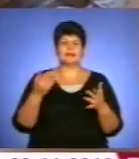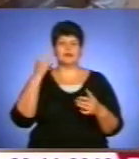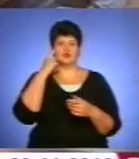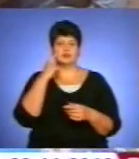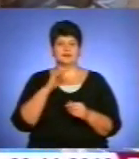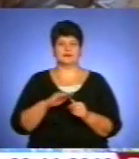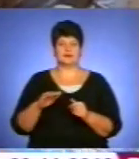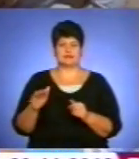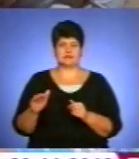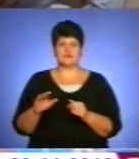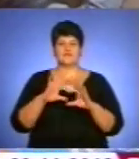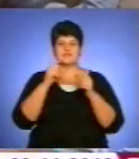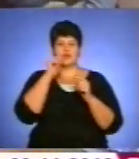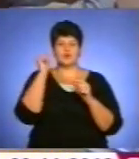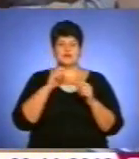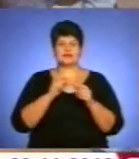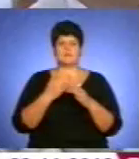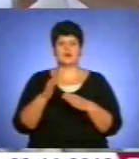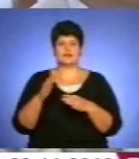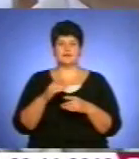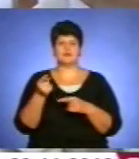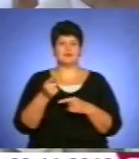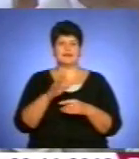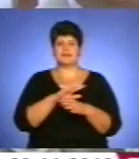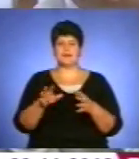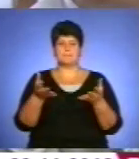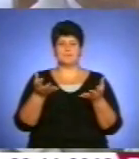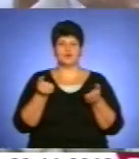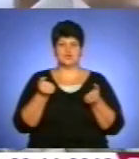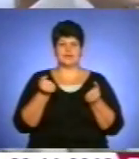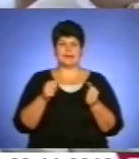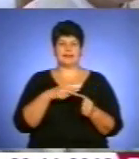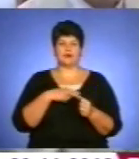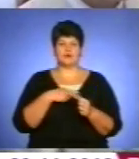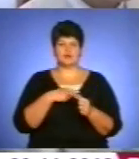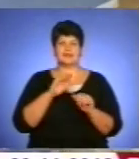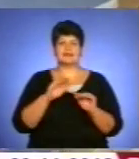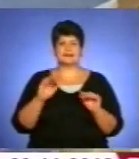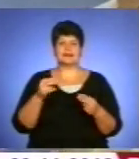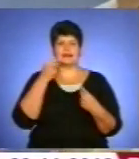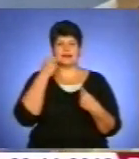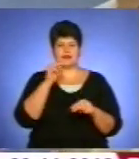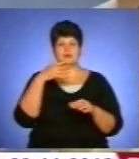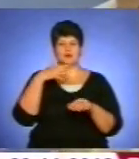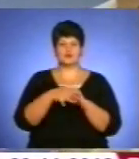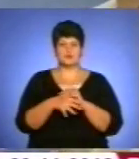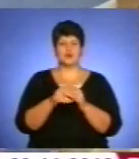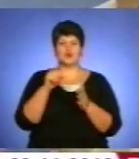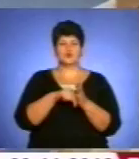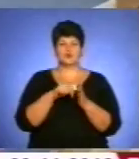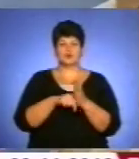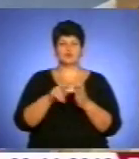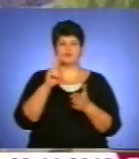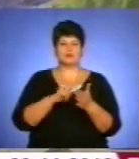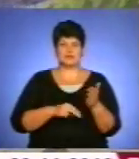На жаль, на всеукраїнському етапі конкурсу тернополяни не отримали нагород. Найважливіше, що діти ліпше, ніж дорослі, усвідомлюють суть податків, і